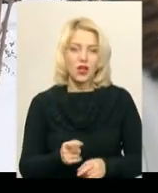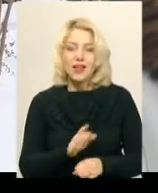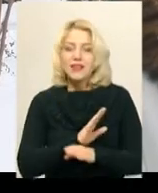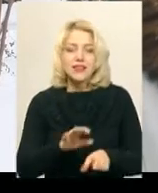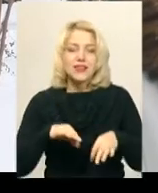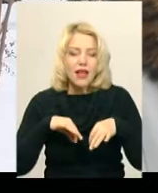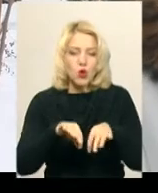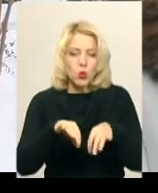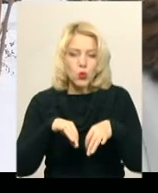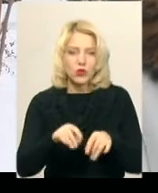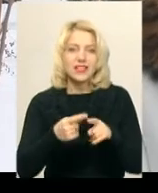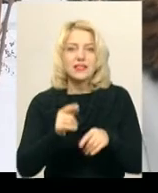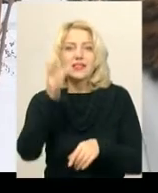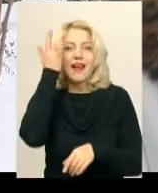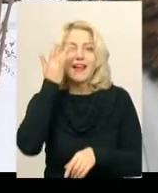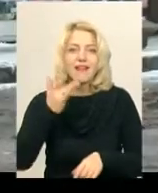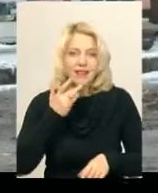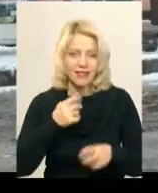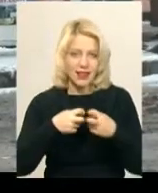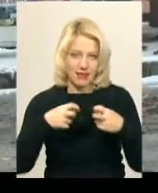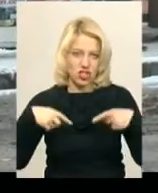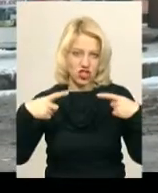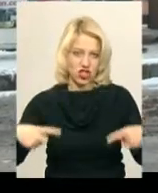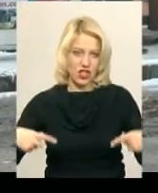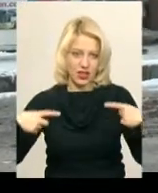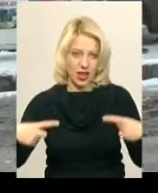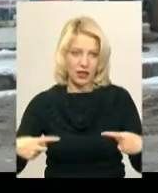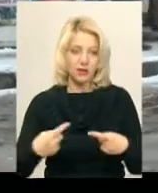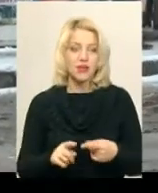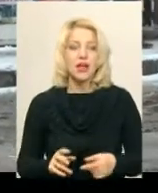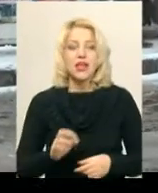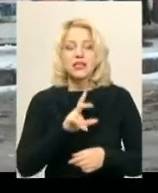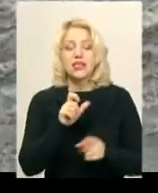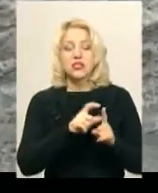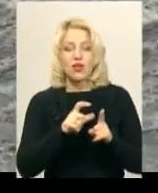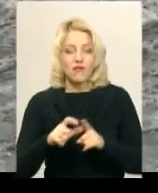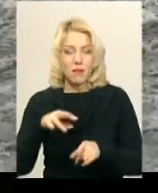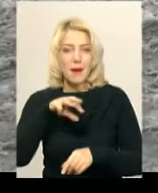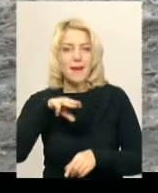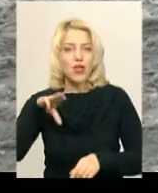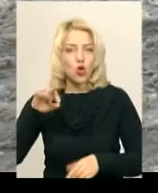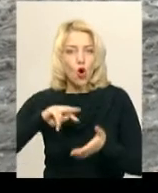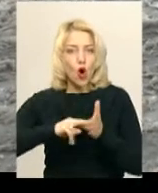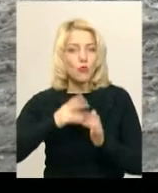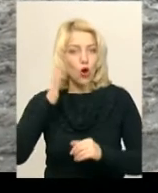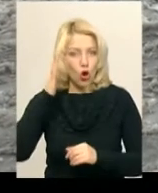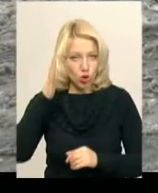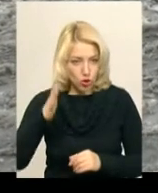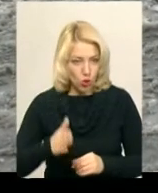рухалися на цих літніх та ще й зношених шинах. За словами завідувачки сектору метеопрогнозів Хмельницького центру з